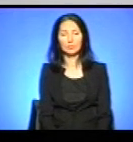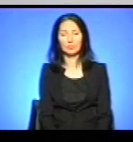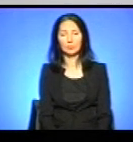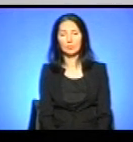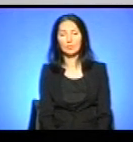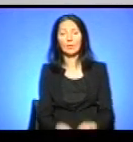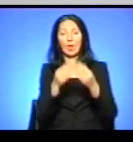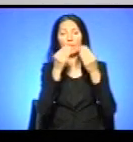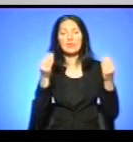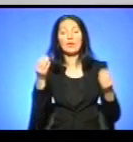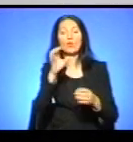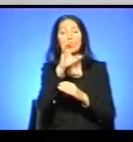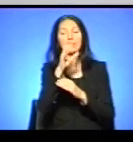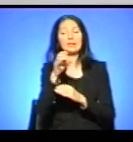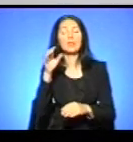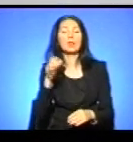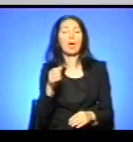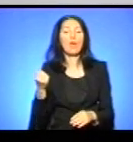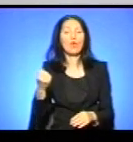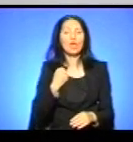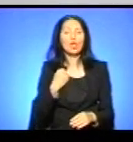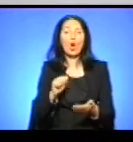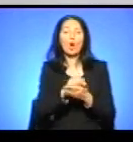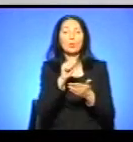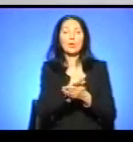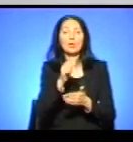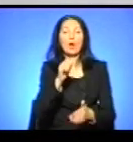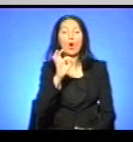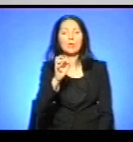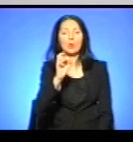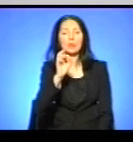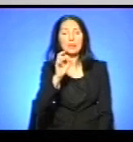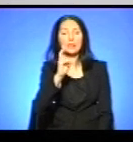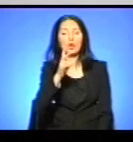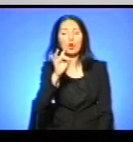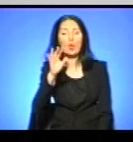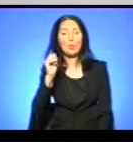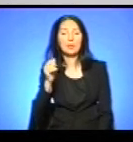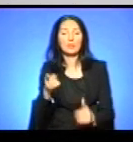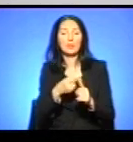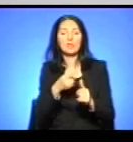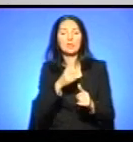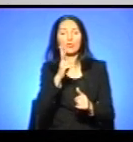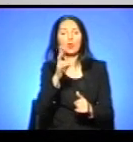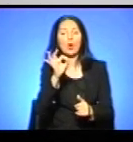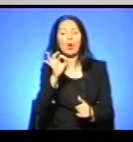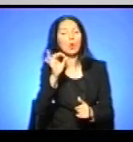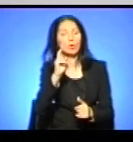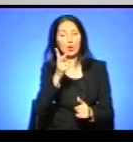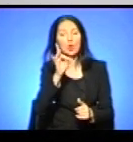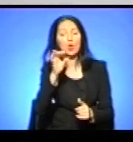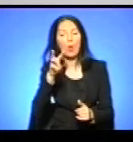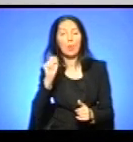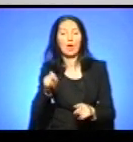Виставку світлин воєнного кореспондента Олеся Кромпляса під назвою «Промка» відкрили сьогодні у Тернопільському краєзнавчому